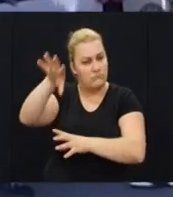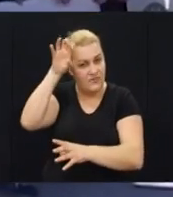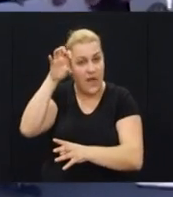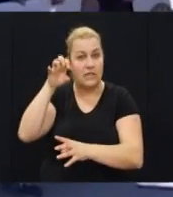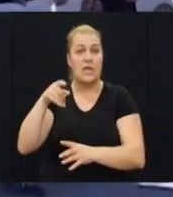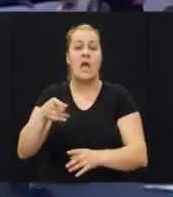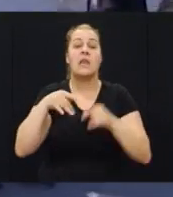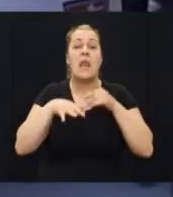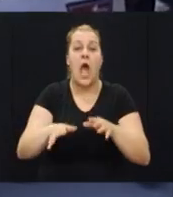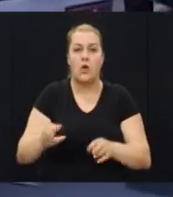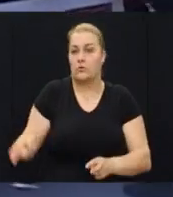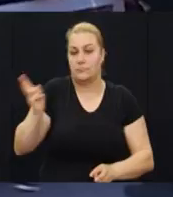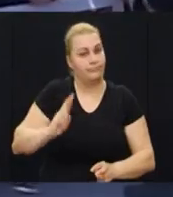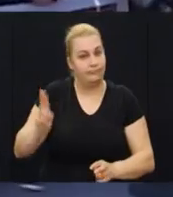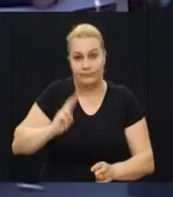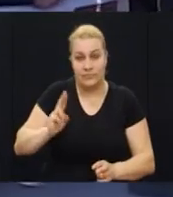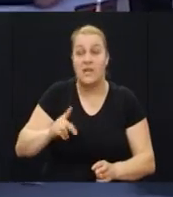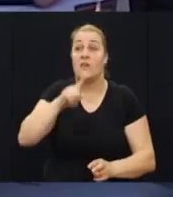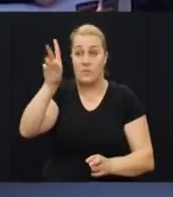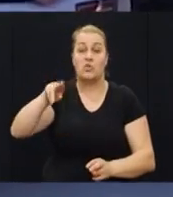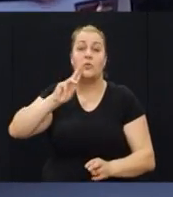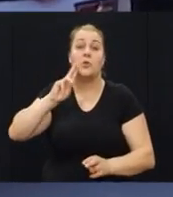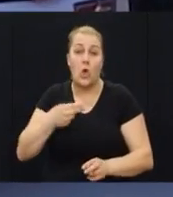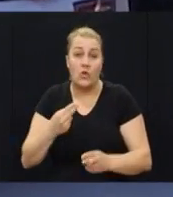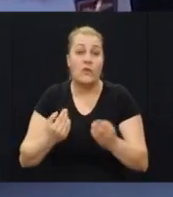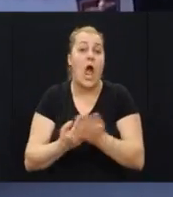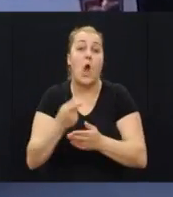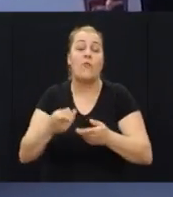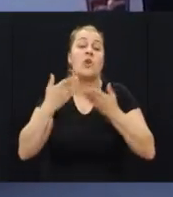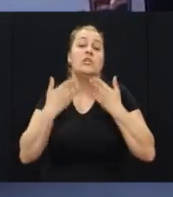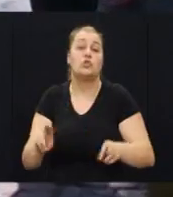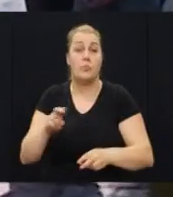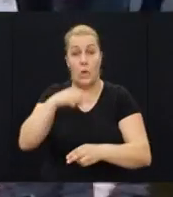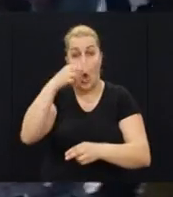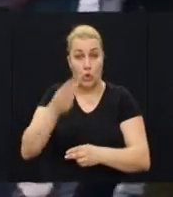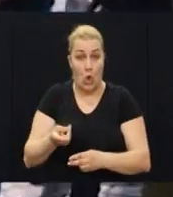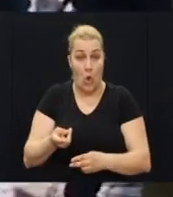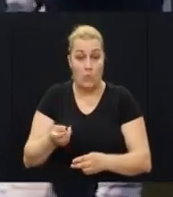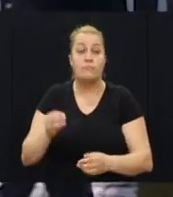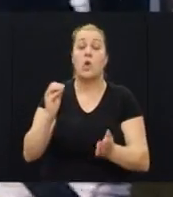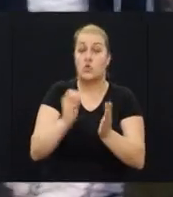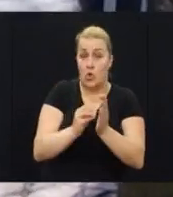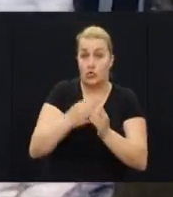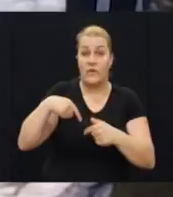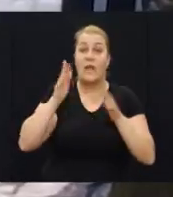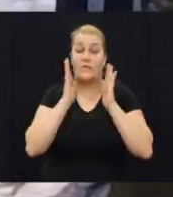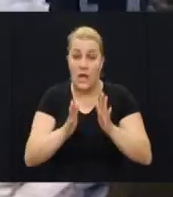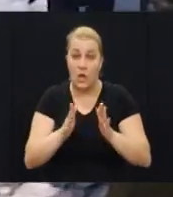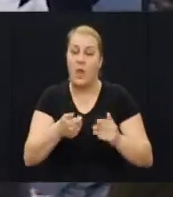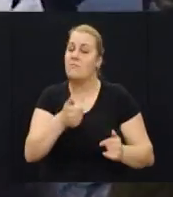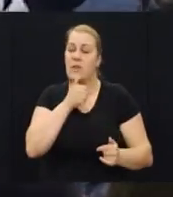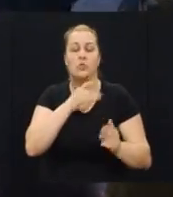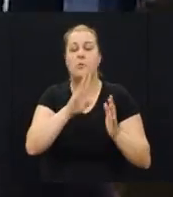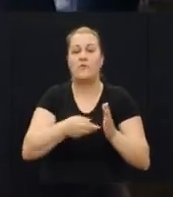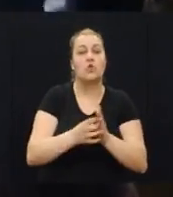krajnjih granice izdrživošći i strpljenja jer biste mogli biti odgovorni ako se proces izmakne kontroli. Još uvijek vjerujemo, ali nismo spremni